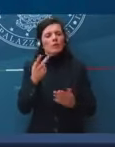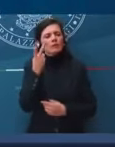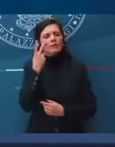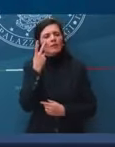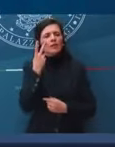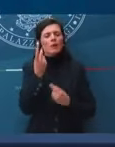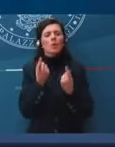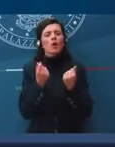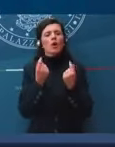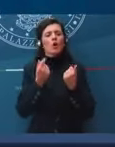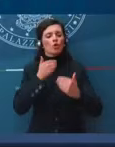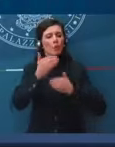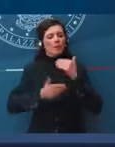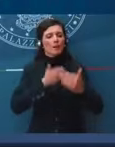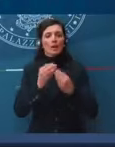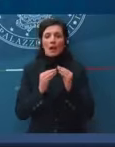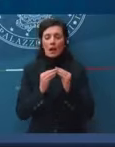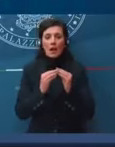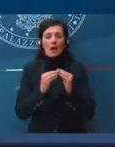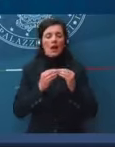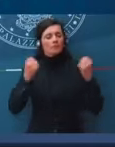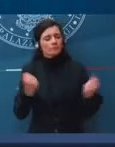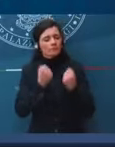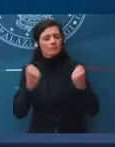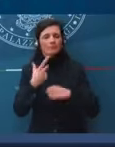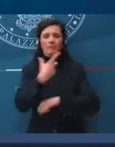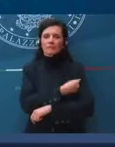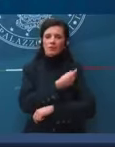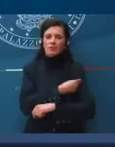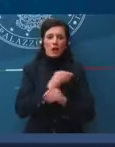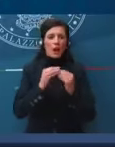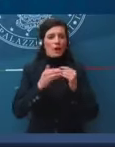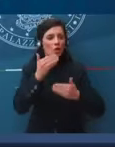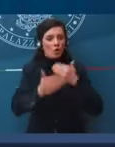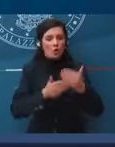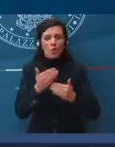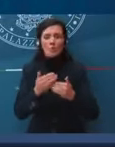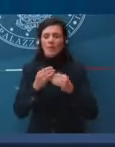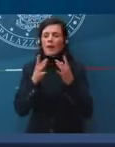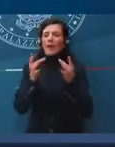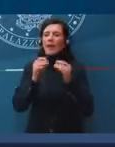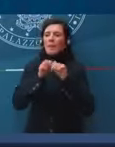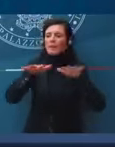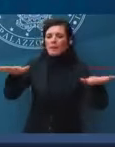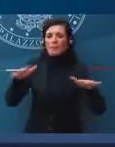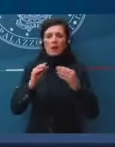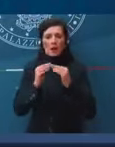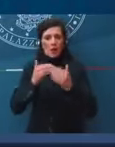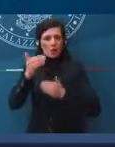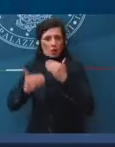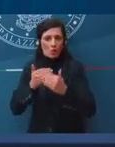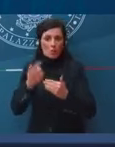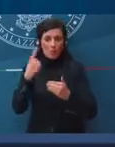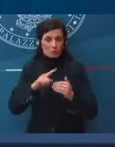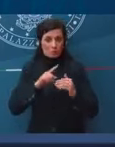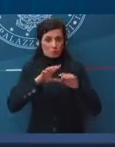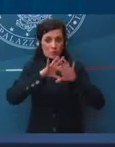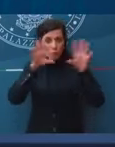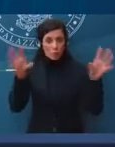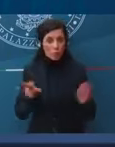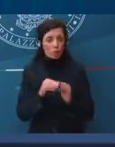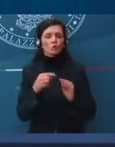come va la campagna vaccinale, come va l'epidemia. Sono tutti i parametri che dovremmo tenere in